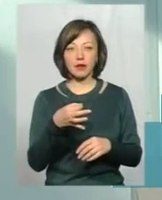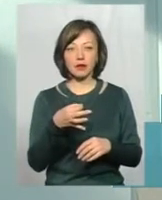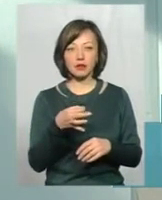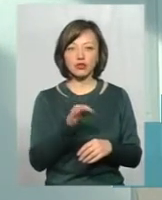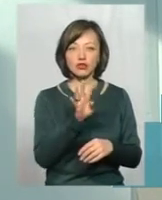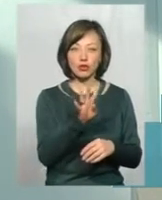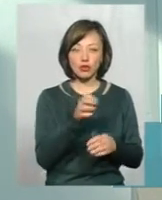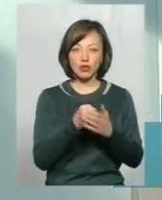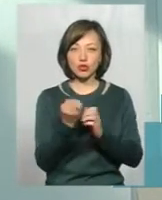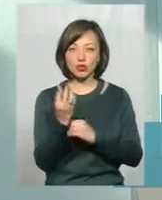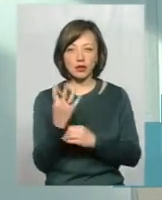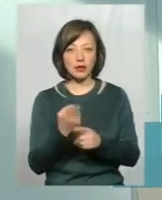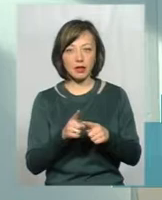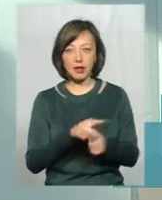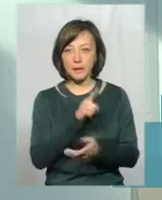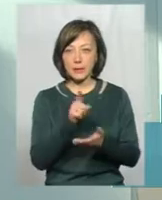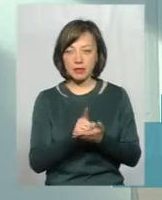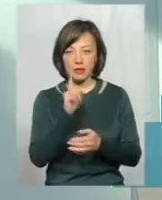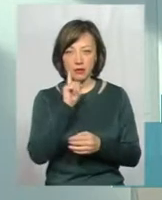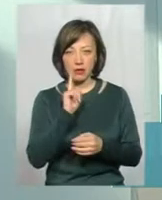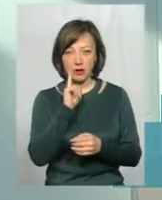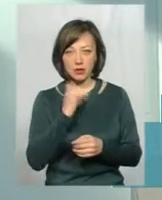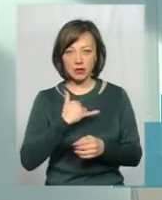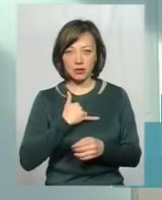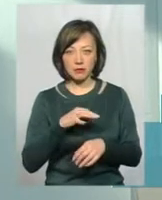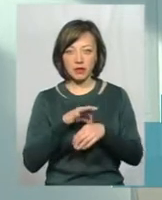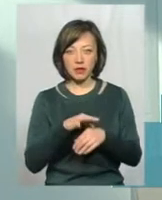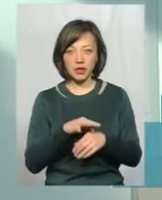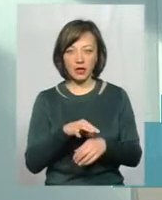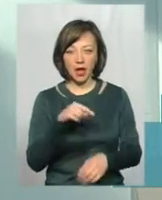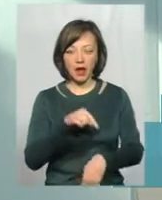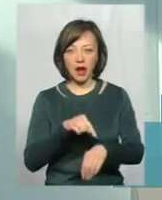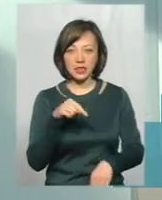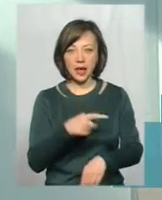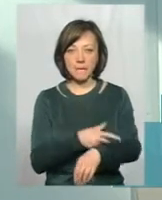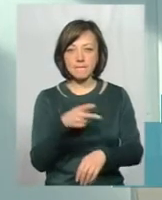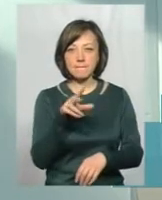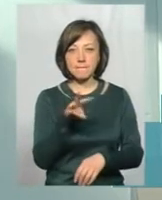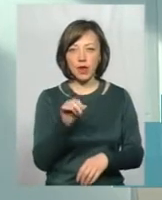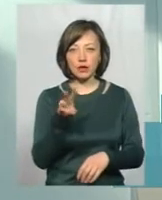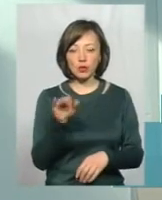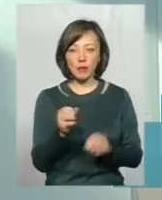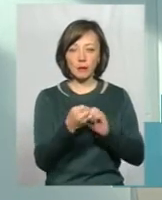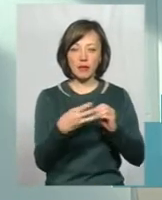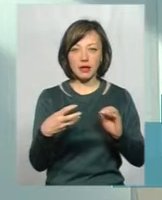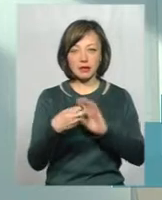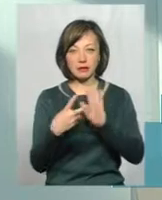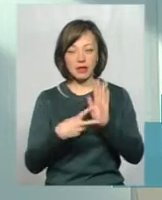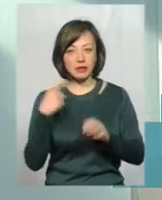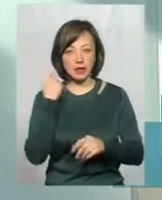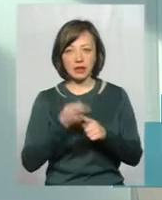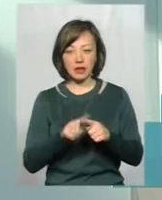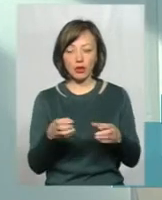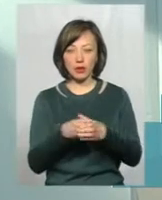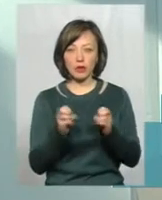до 14-ти років – це обов'язково у нас проведення реакції МОНТУ. І в подростковому візрасте 15-17 років – це теж